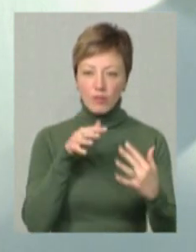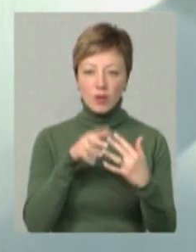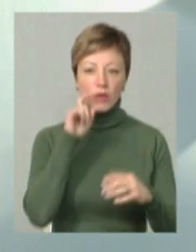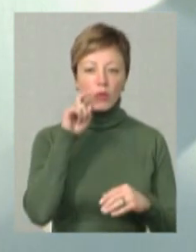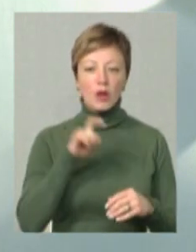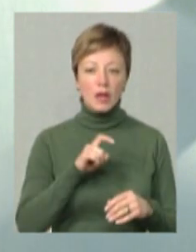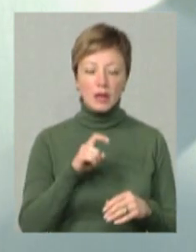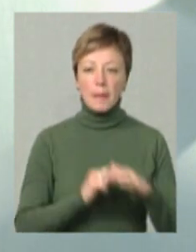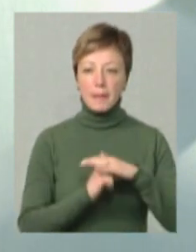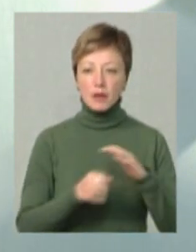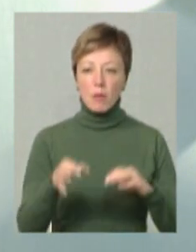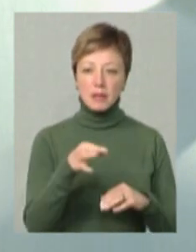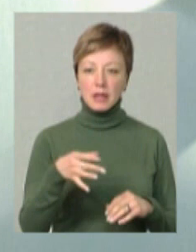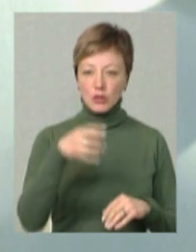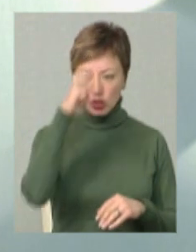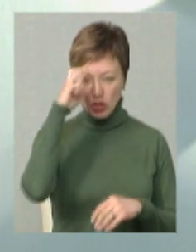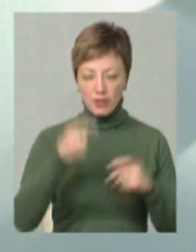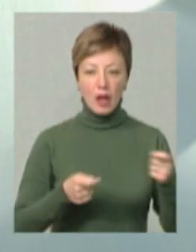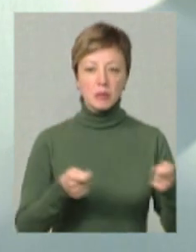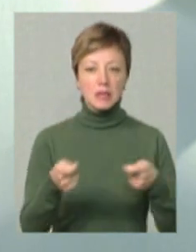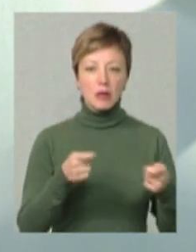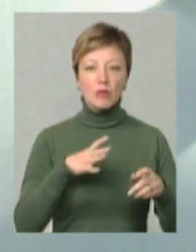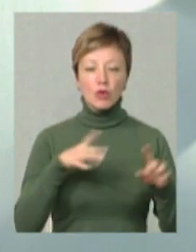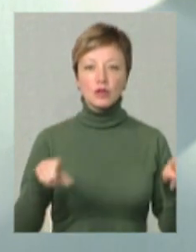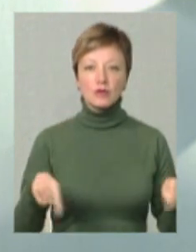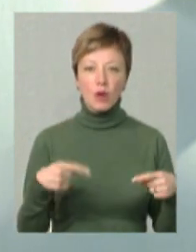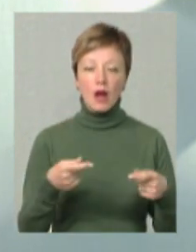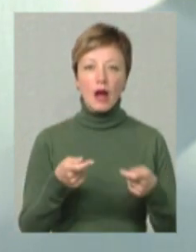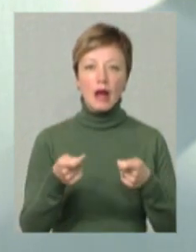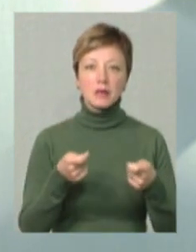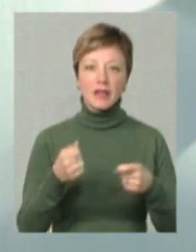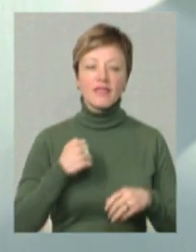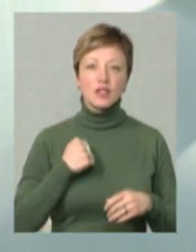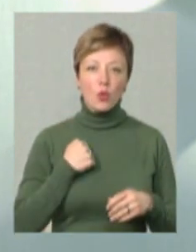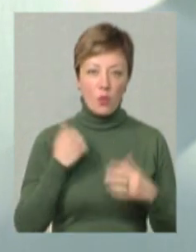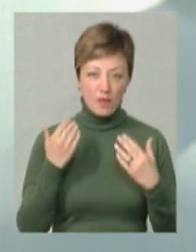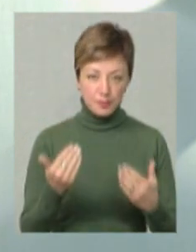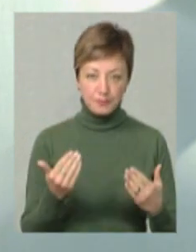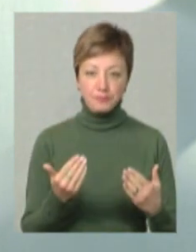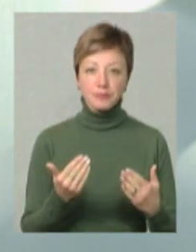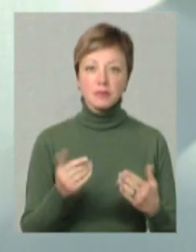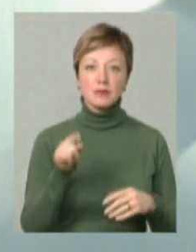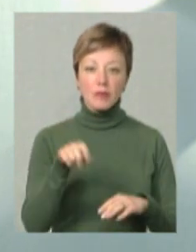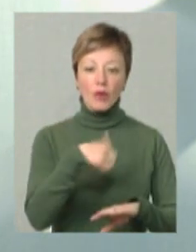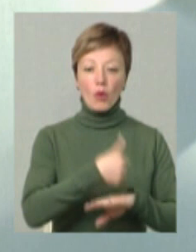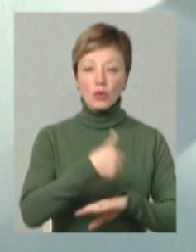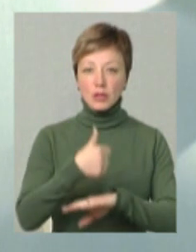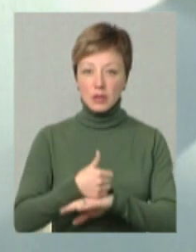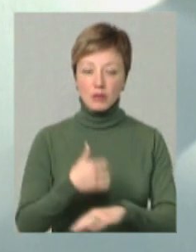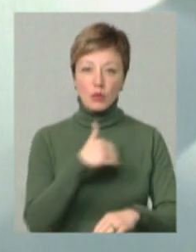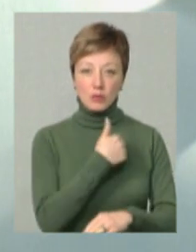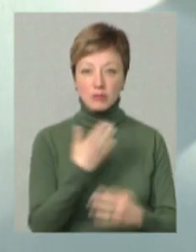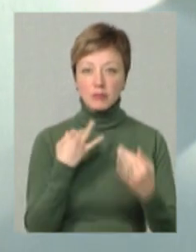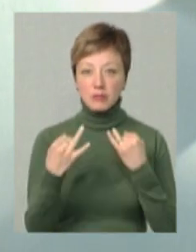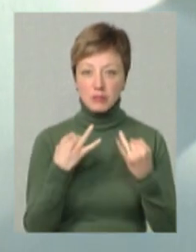відомо, на базі обласних і районних державних адміністрацій було утворено адміністрації військові. Із їх очільниками маємо намір